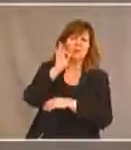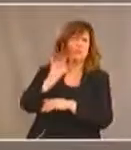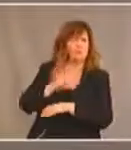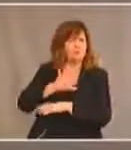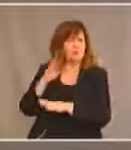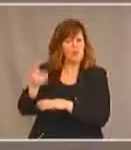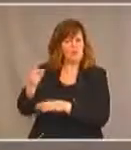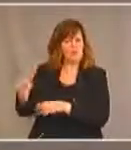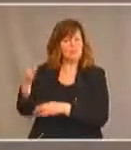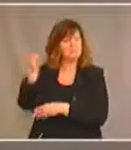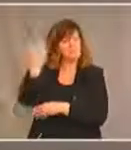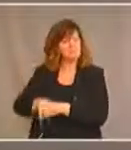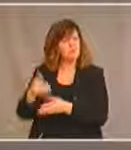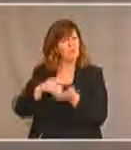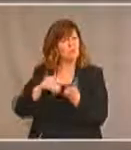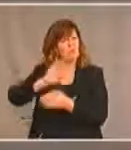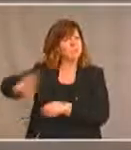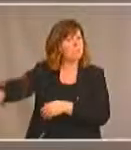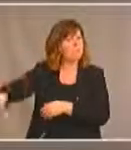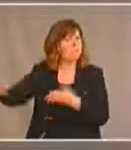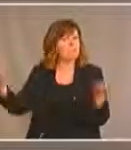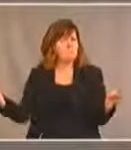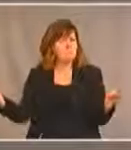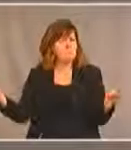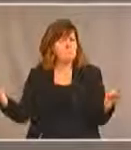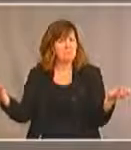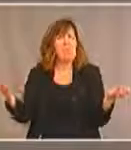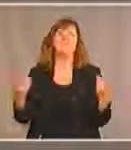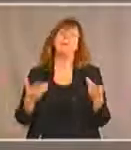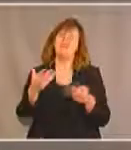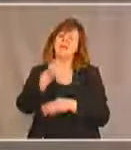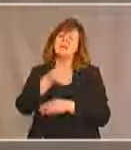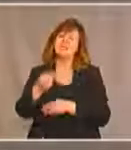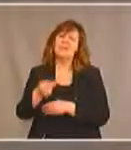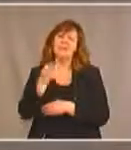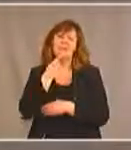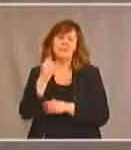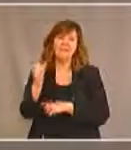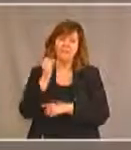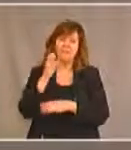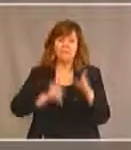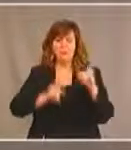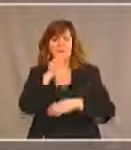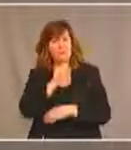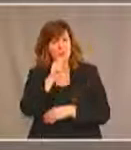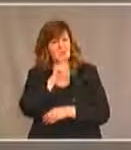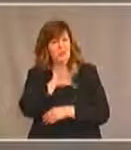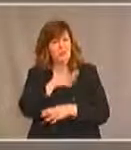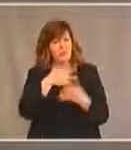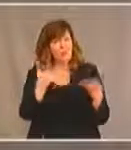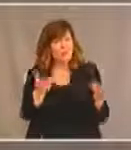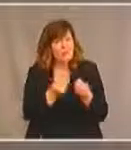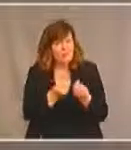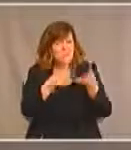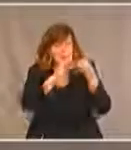des handicaps chez notre population âgée. À l'heure actuelle, il y a très peu de données sur les